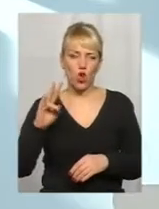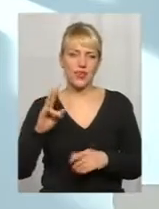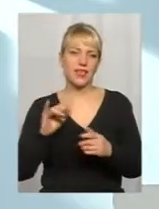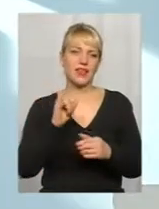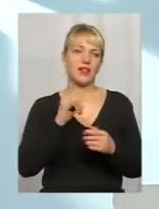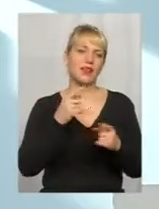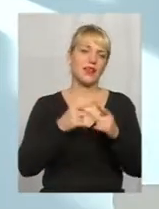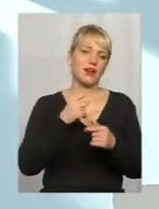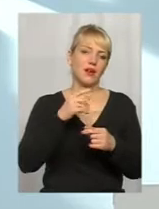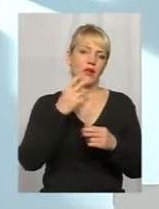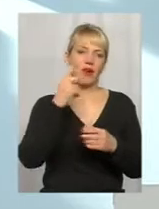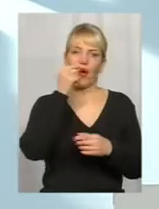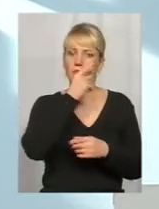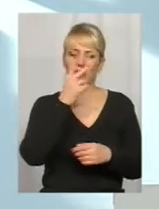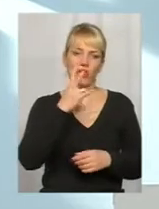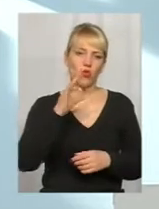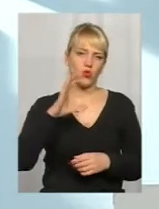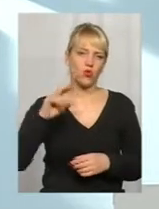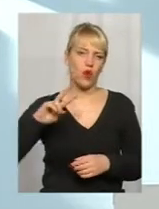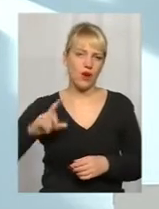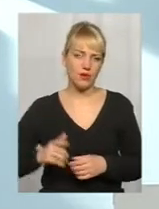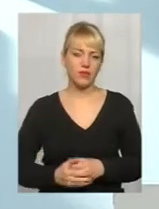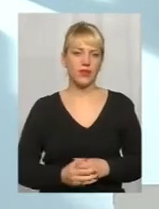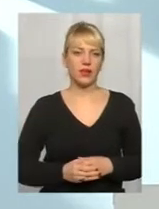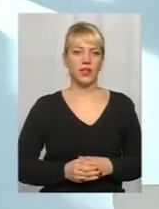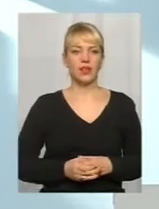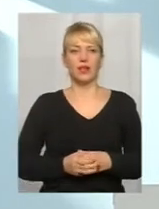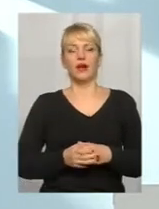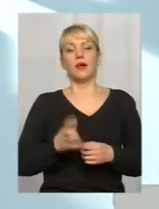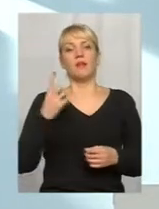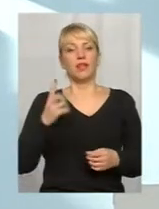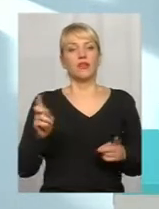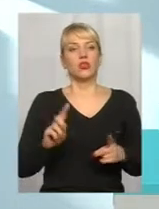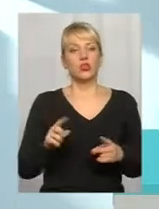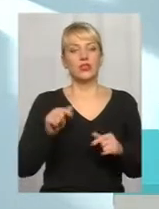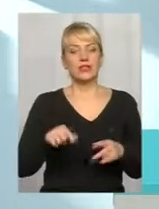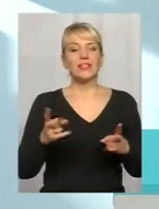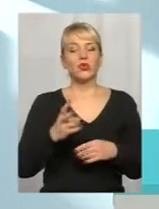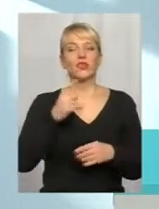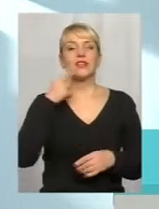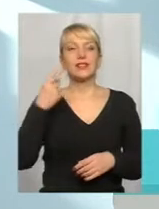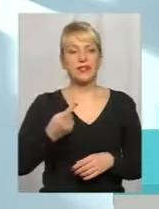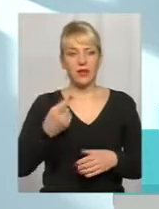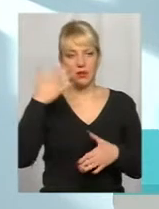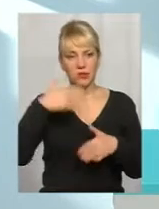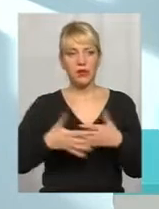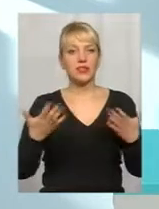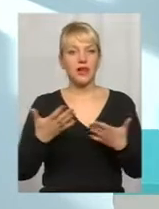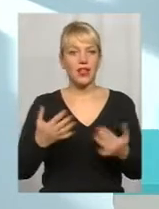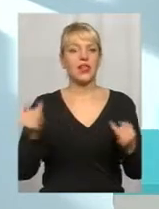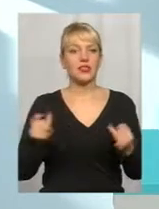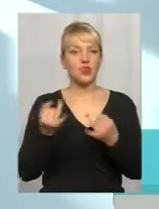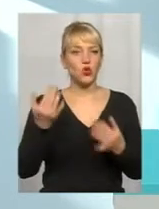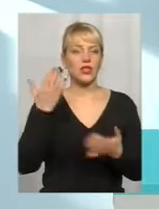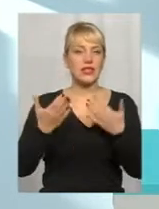Значит, первый вопрос по поводу осложнений. Ну, здесь надо сказать, что, понимаете, какая история? Если,